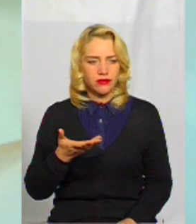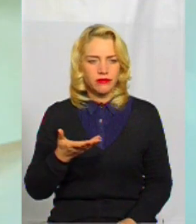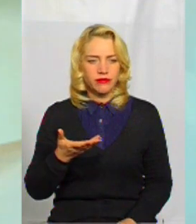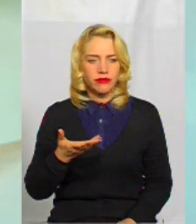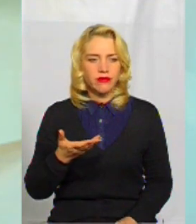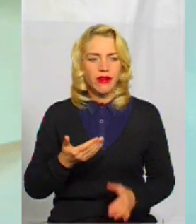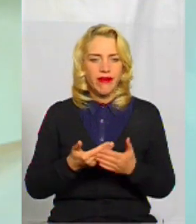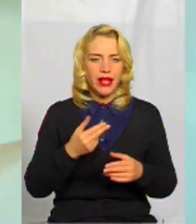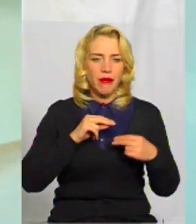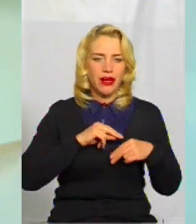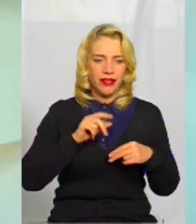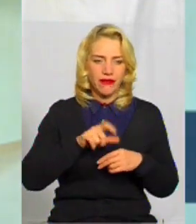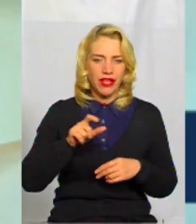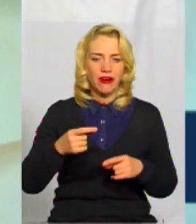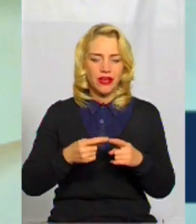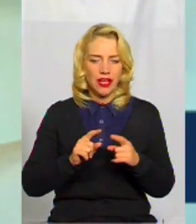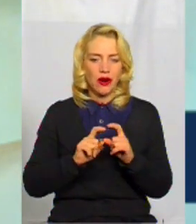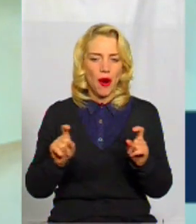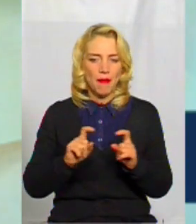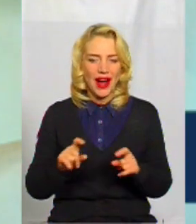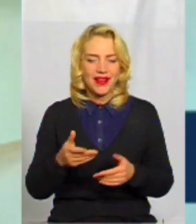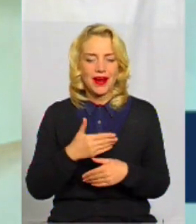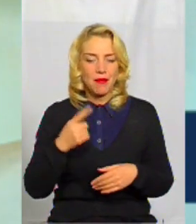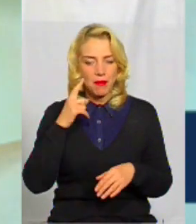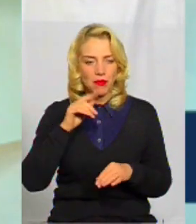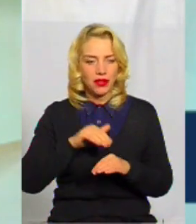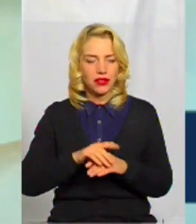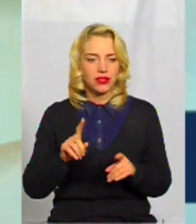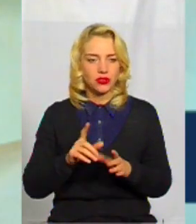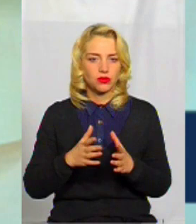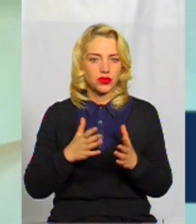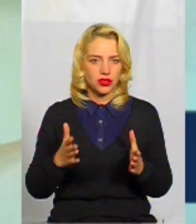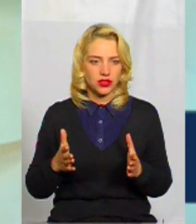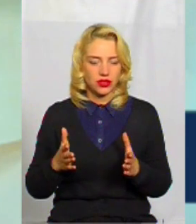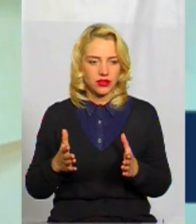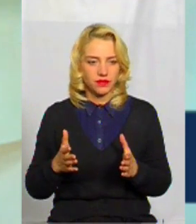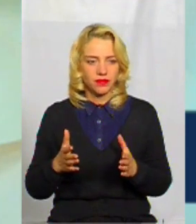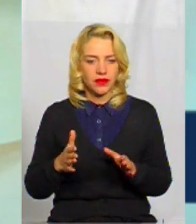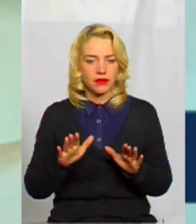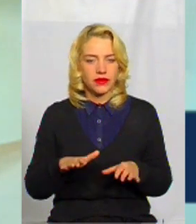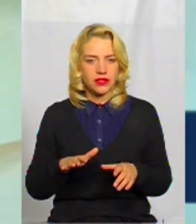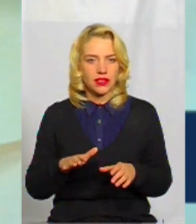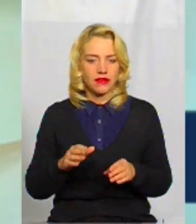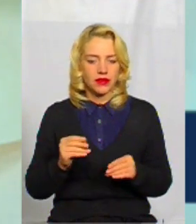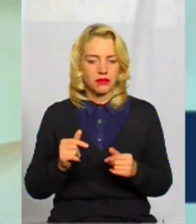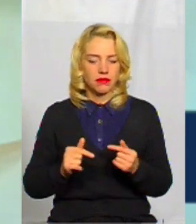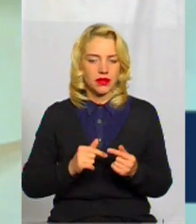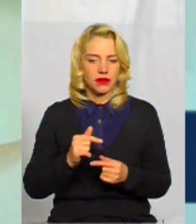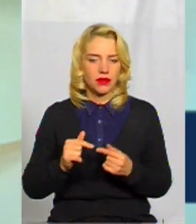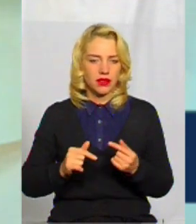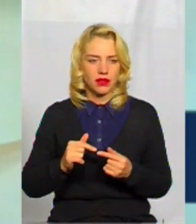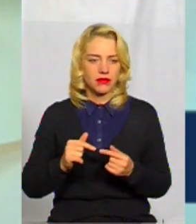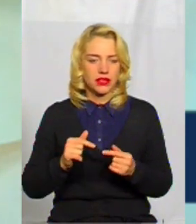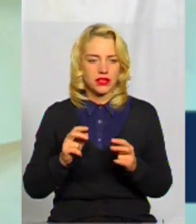працівниці у цих компаніях. Ми помітили просто, що переважно дійсно місцеві підприємства, в них